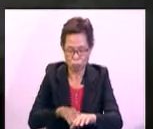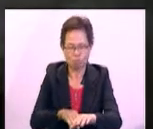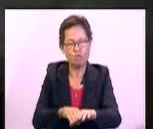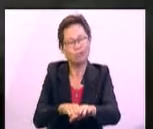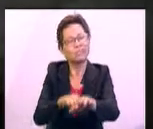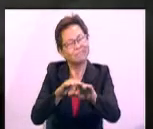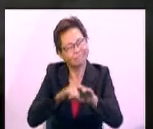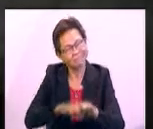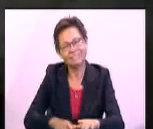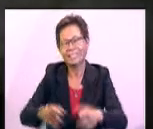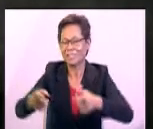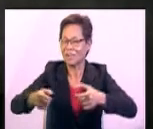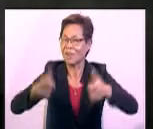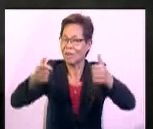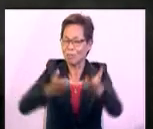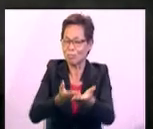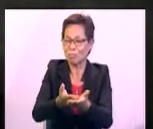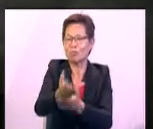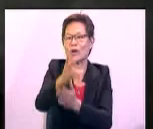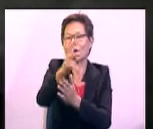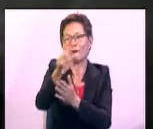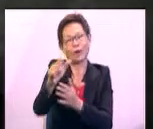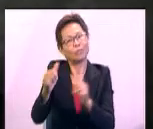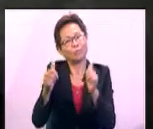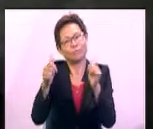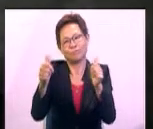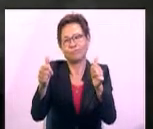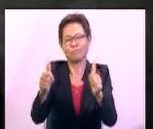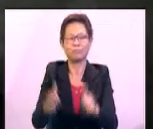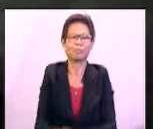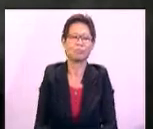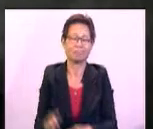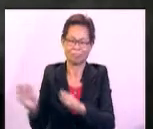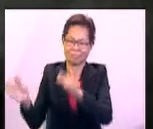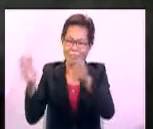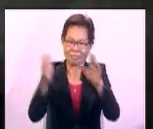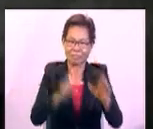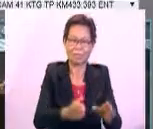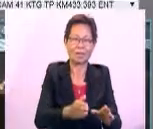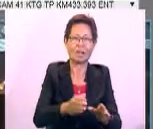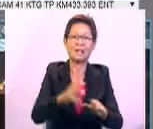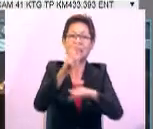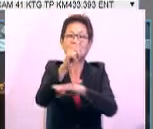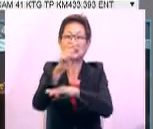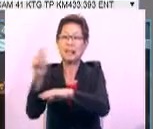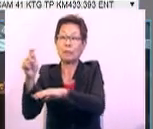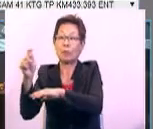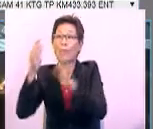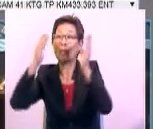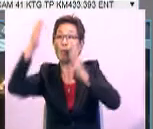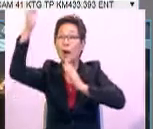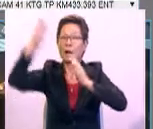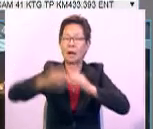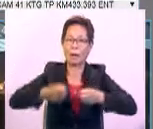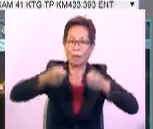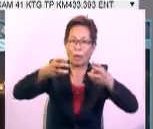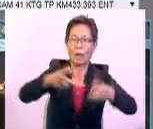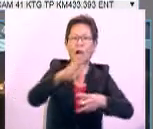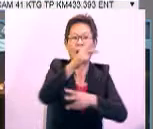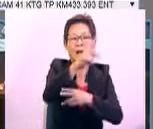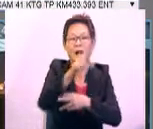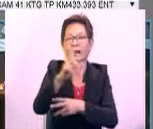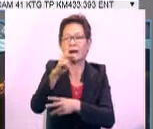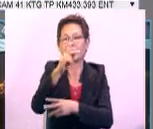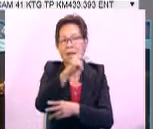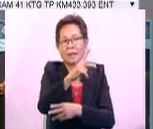lancar dan terkawal menuju ke pusat bandar. Berlain dengan tinjauan di bahagian timur tanah air, di lebuh raya KL Karak